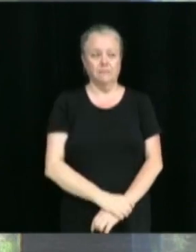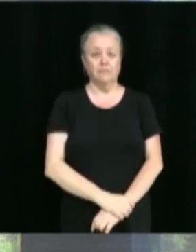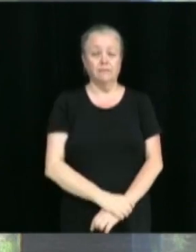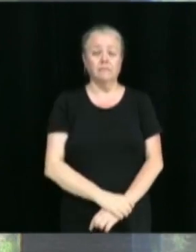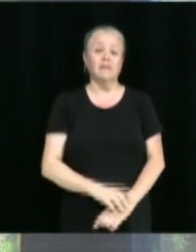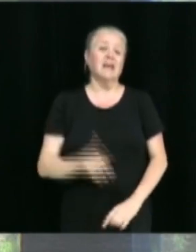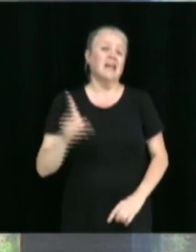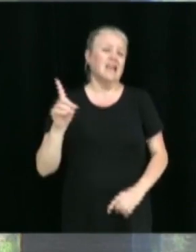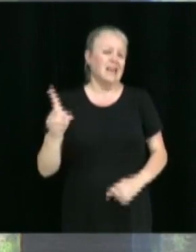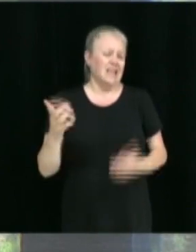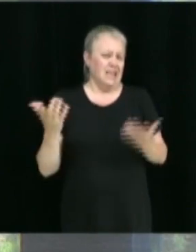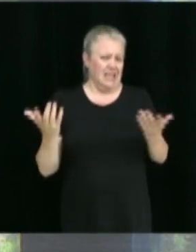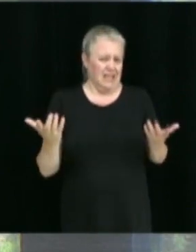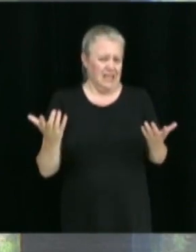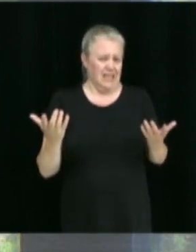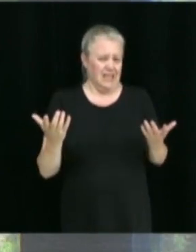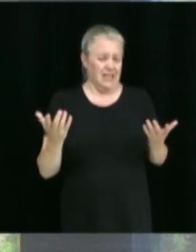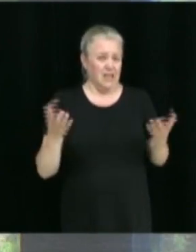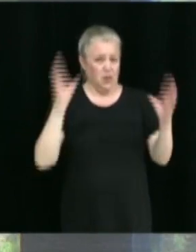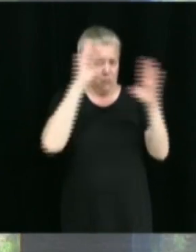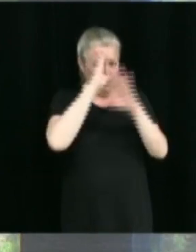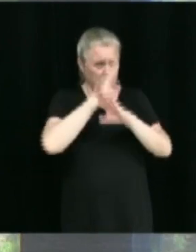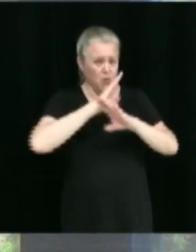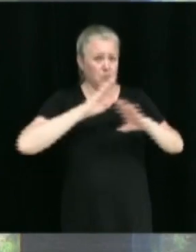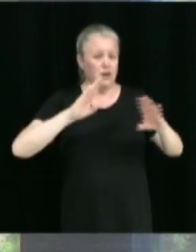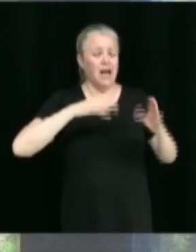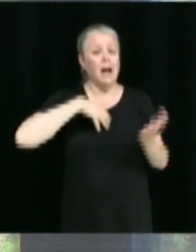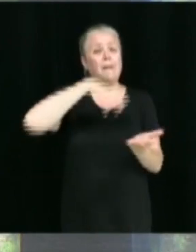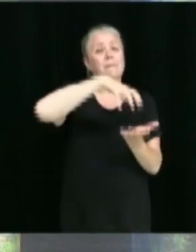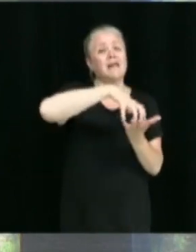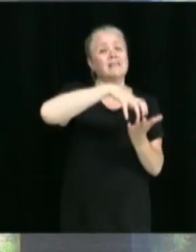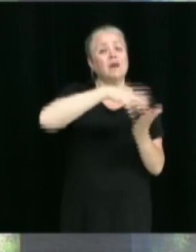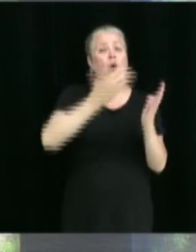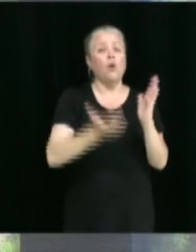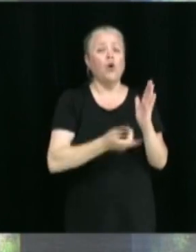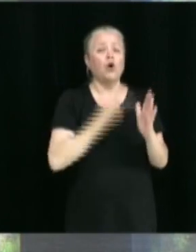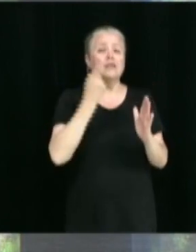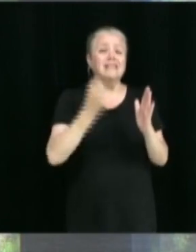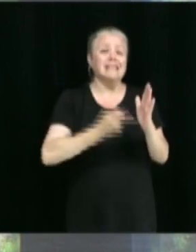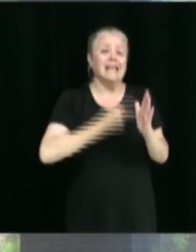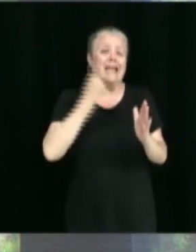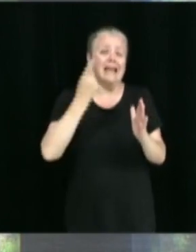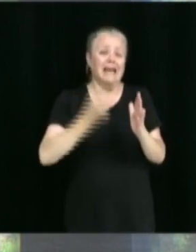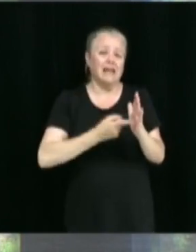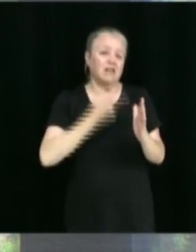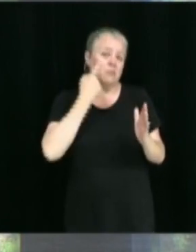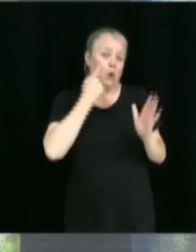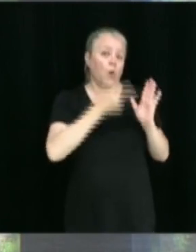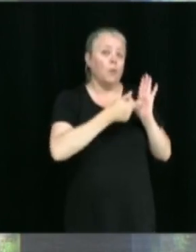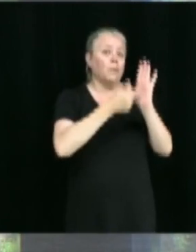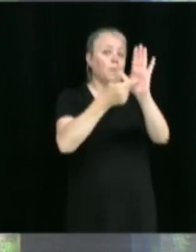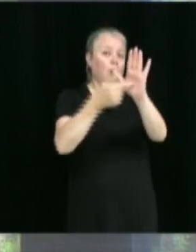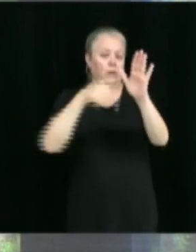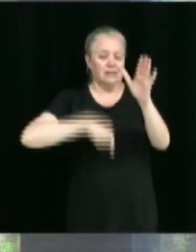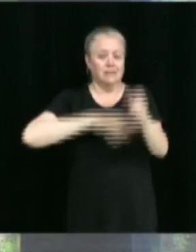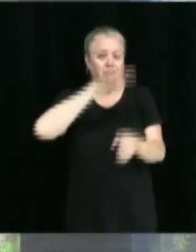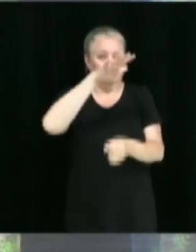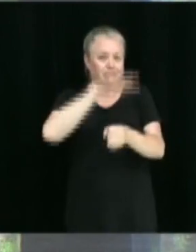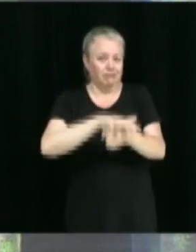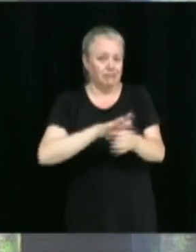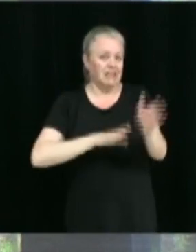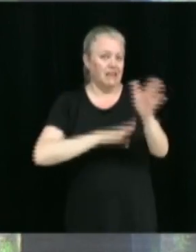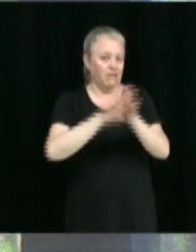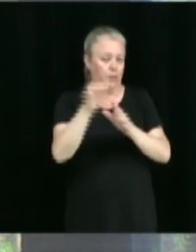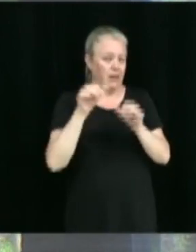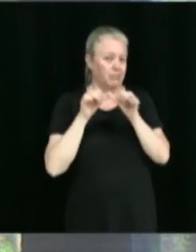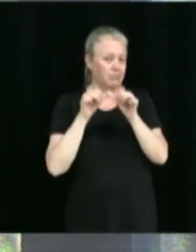nous indique « Compte tenu de la popularité de la maison recyclée, représentant l'engagement de notre développement durable, la Ville a-t-elle